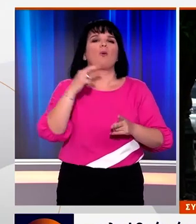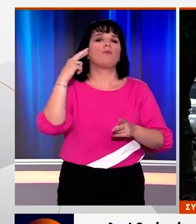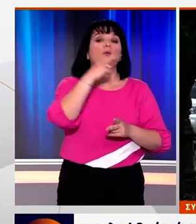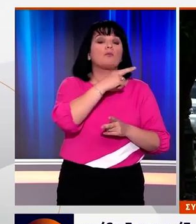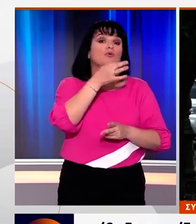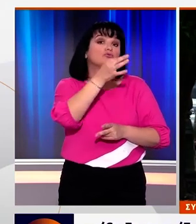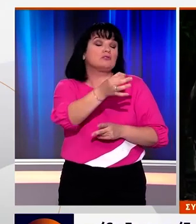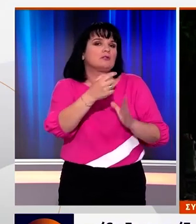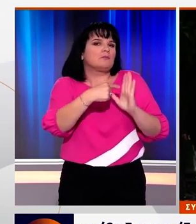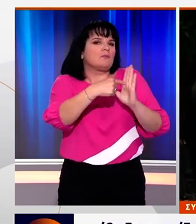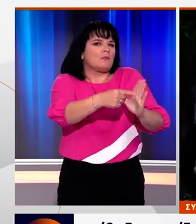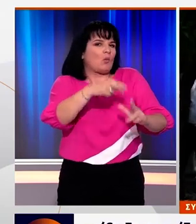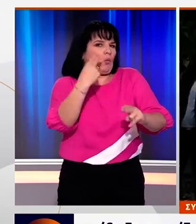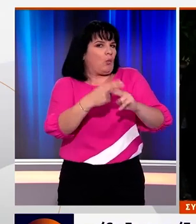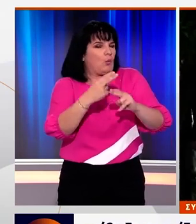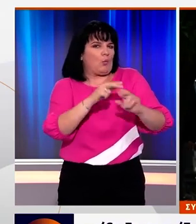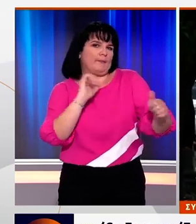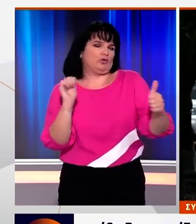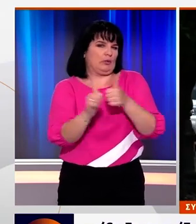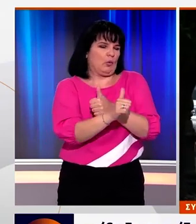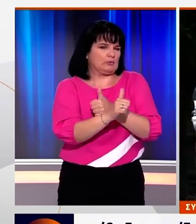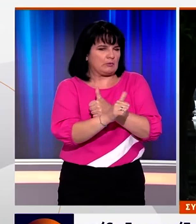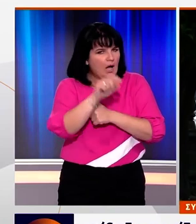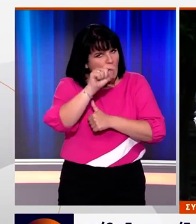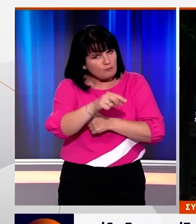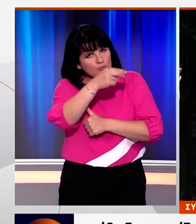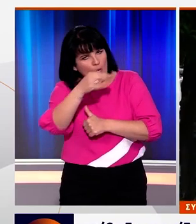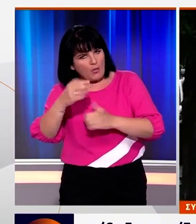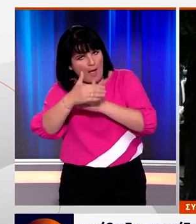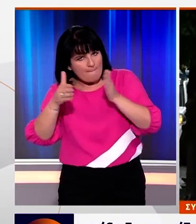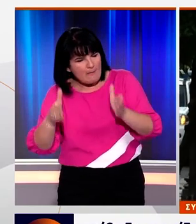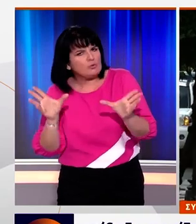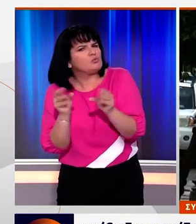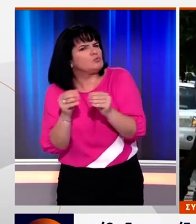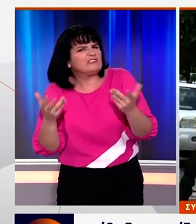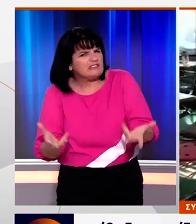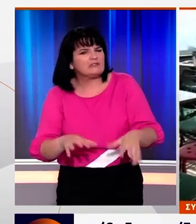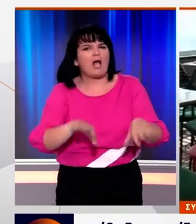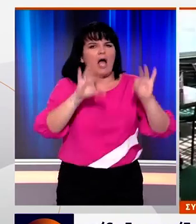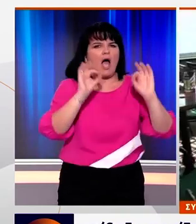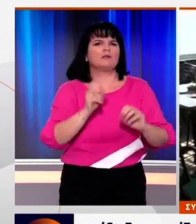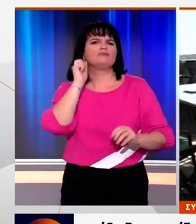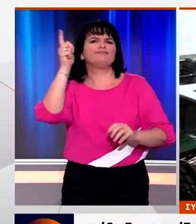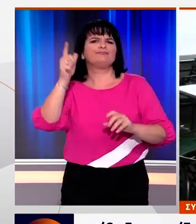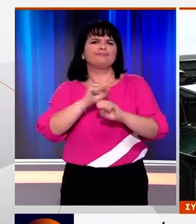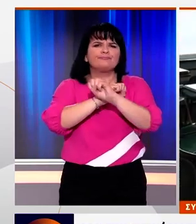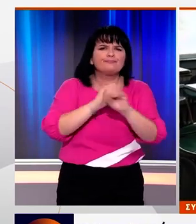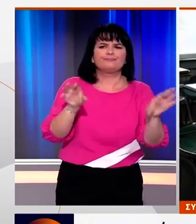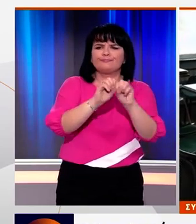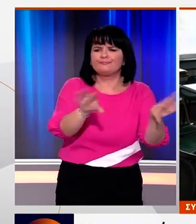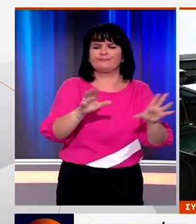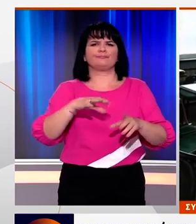Πρωθυπουργός ανέδειξε σε μείζωνα προτεραιότητα. Σε αυτό το πλαίσιο αποφασίστηκε παράλληλα η έναρξη ευρείας καμπάνιας για την